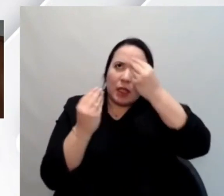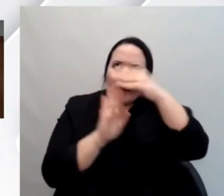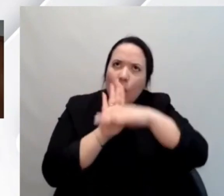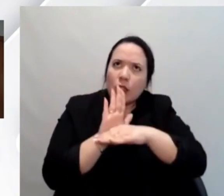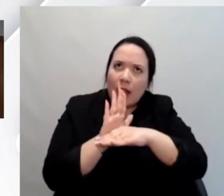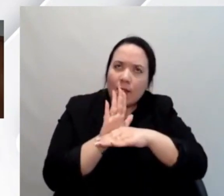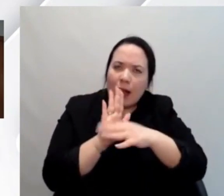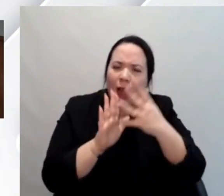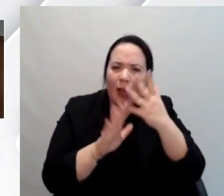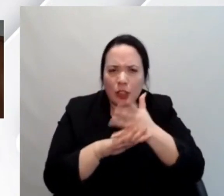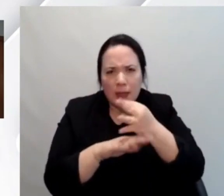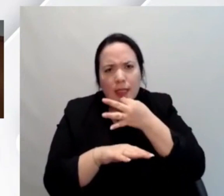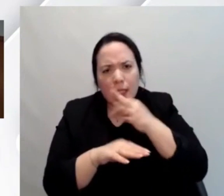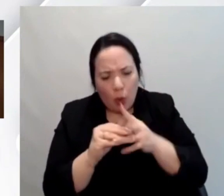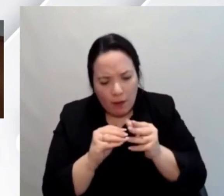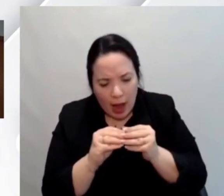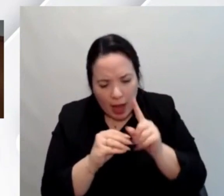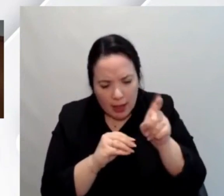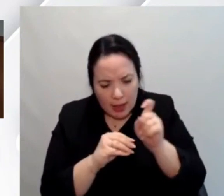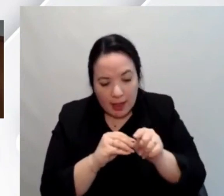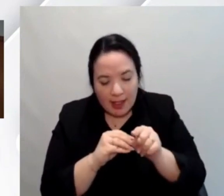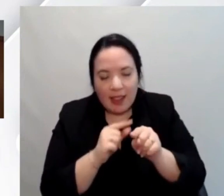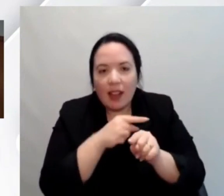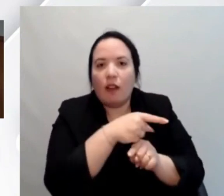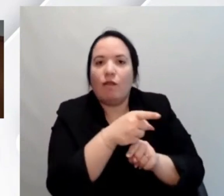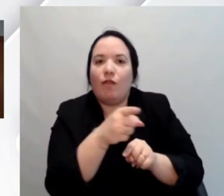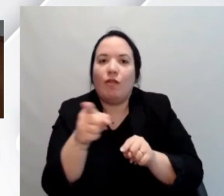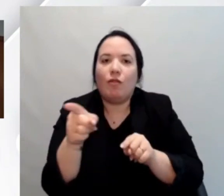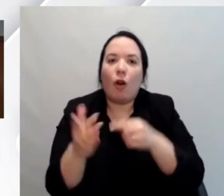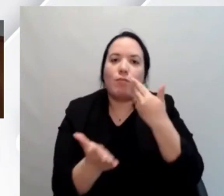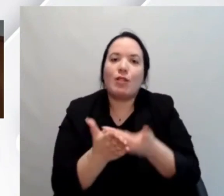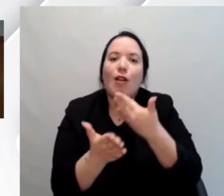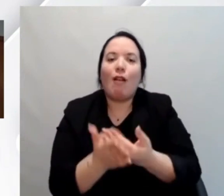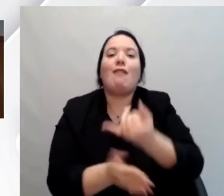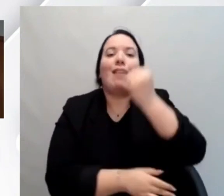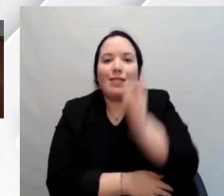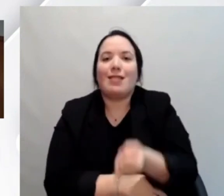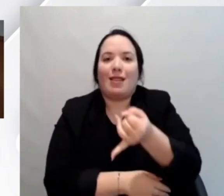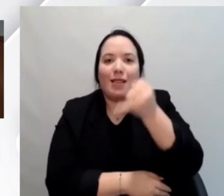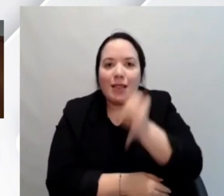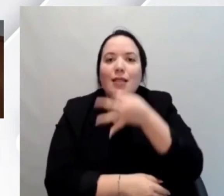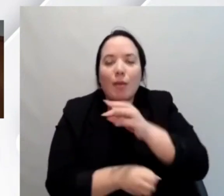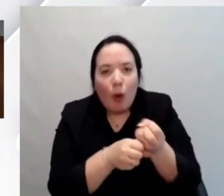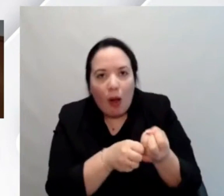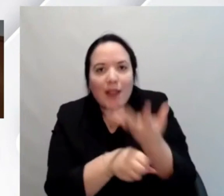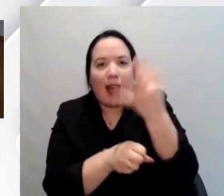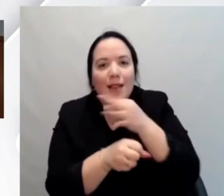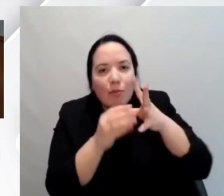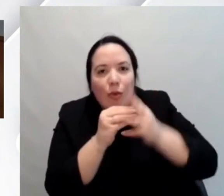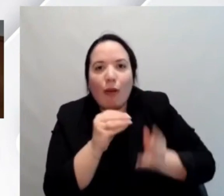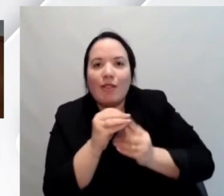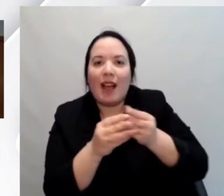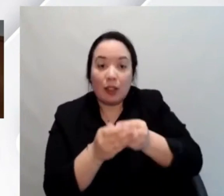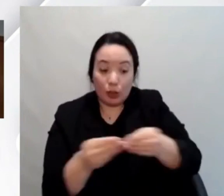si può fare si voi siete l'esempio di del fatto che l'accessibilità si può creare si può fare gli